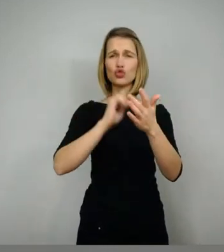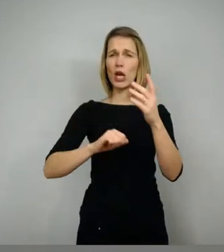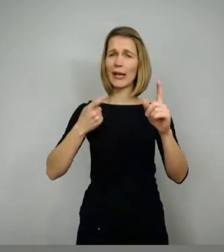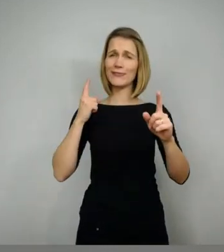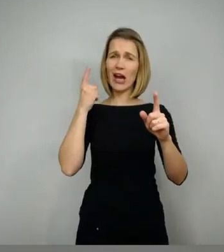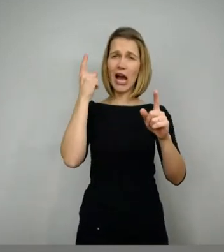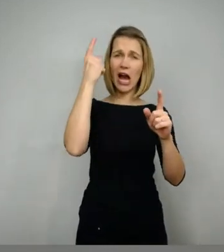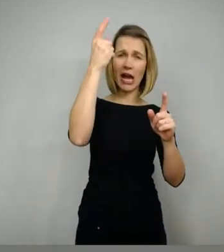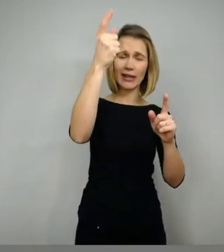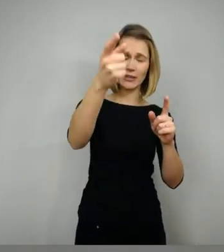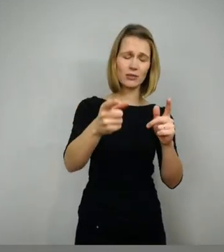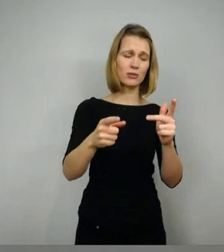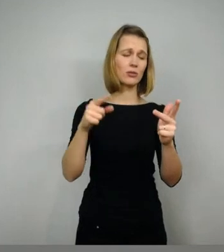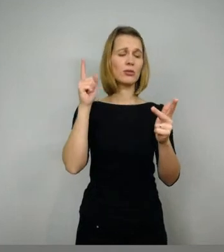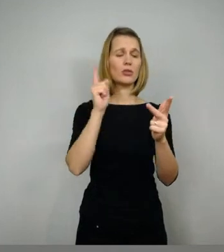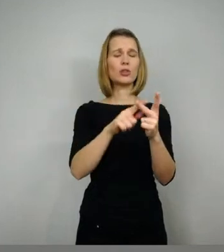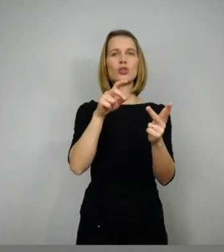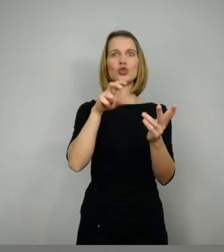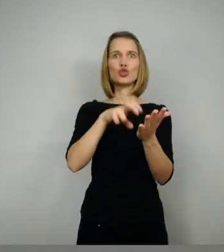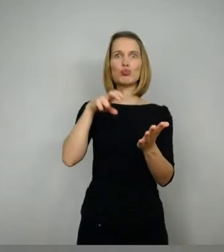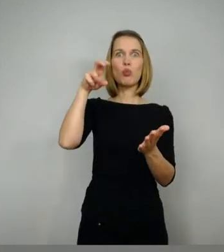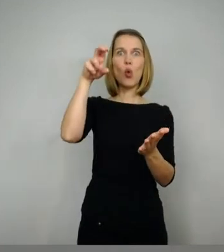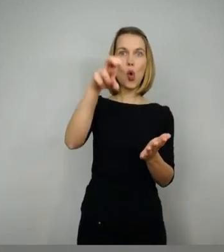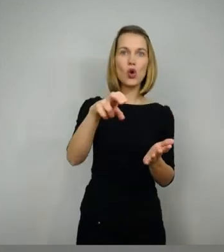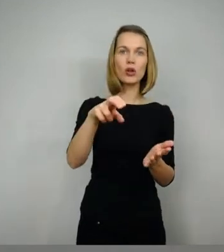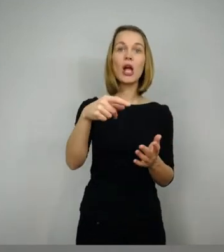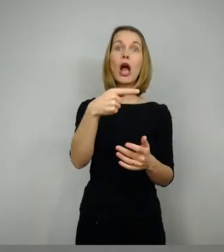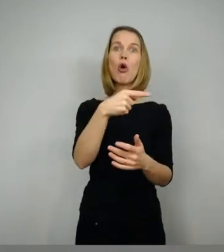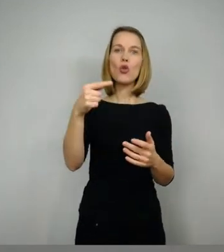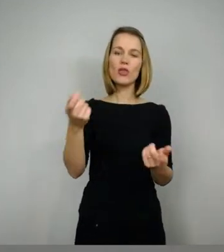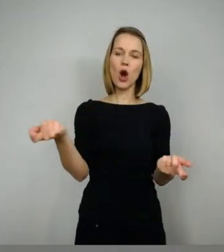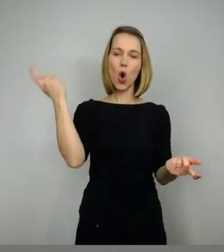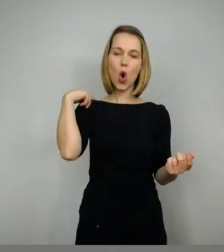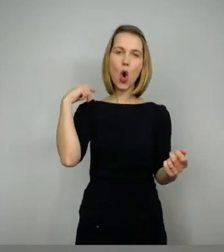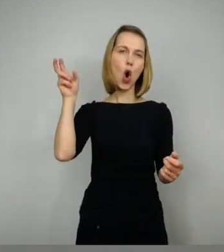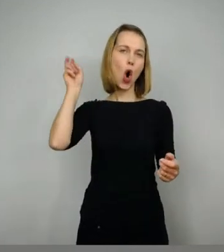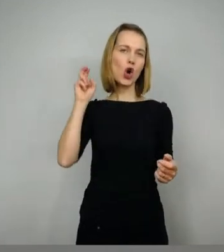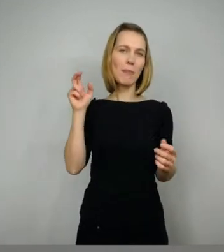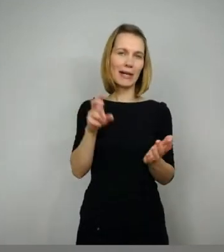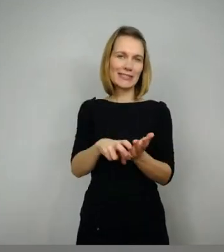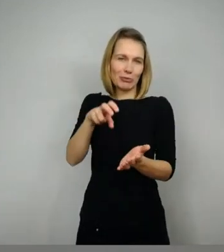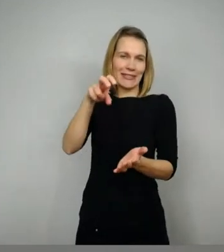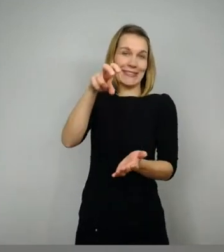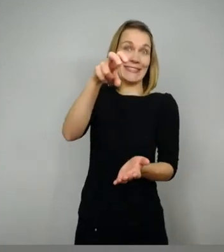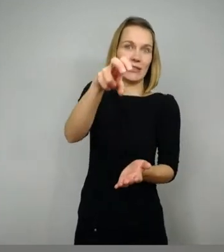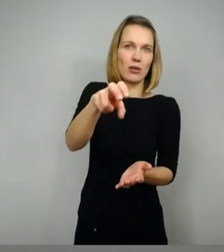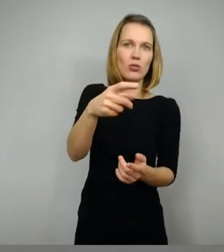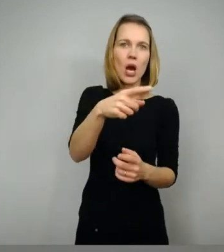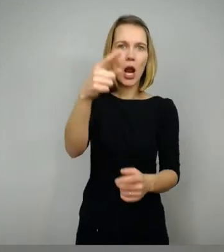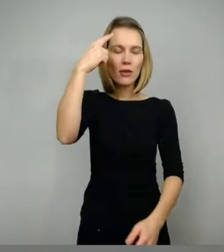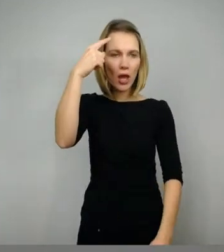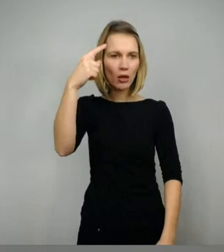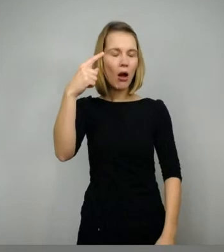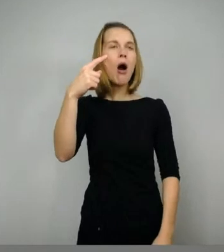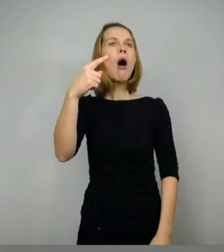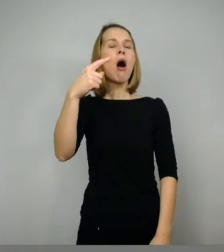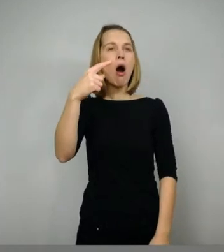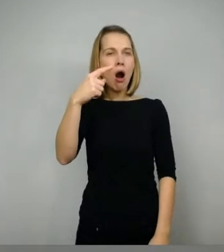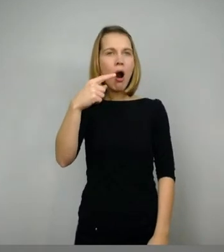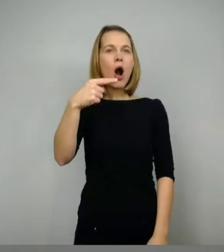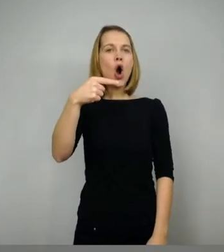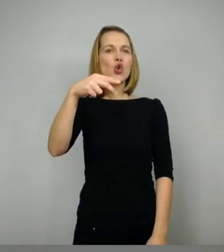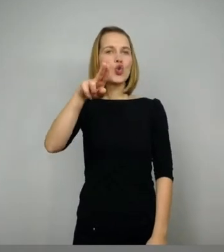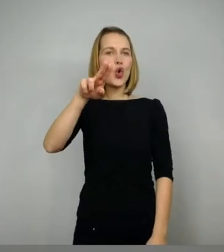mit Gunther im Huckepack natürlich auch viel weiter als sie. Alle denken aber natürlich, dass Gunther das gemacht hat, denn Siegfried ist ja unsichtbar